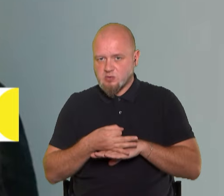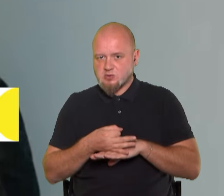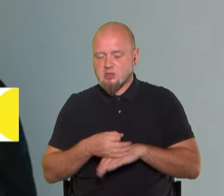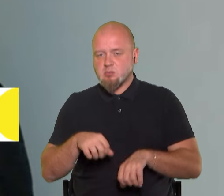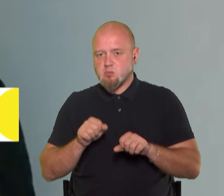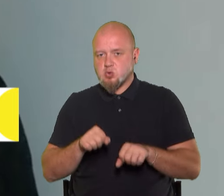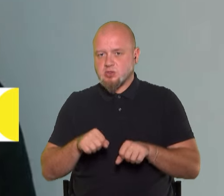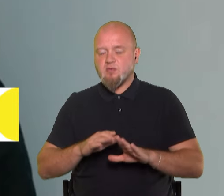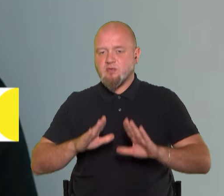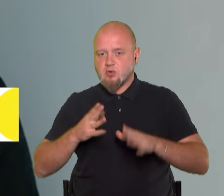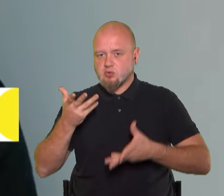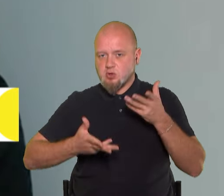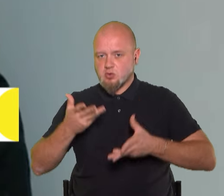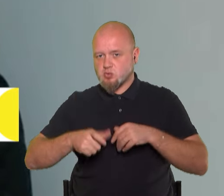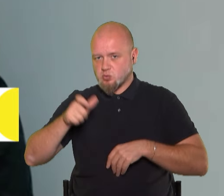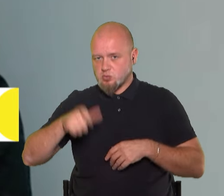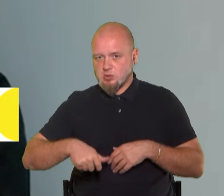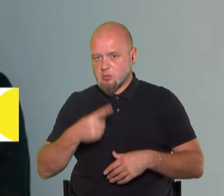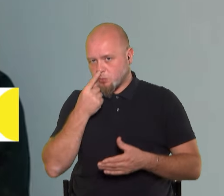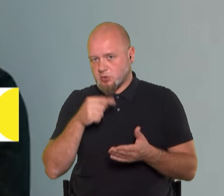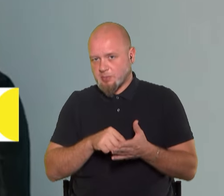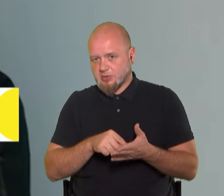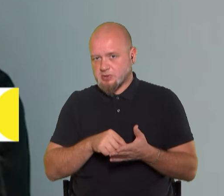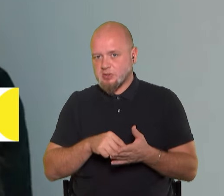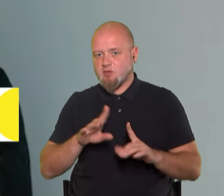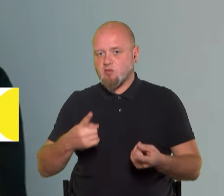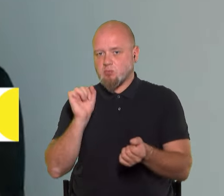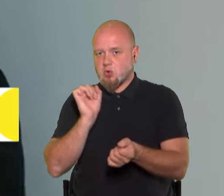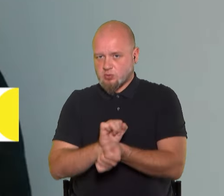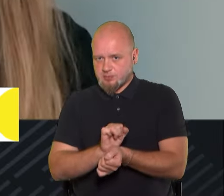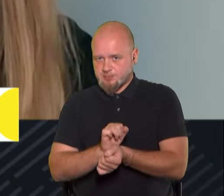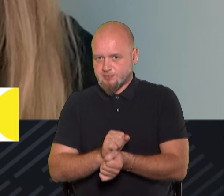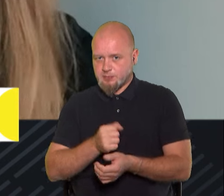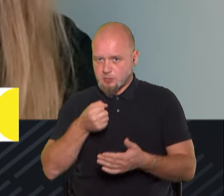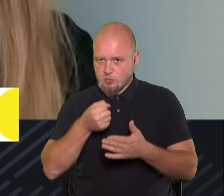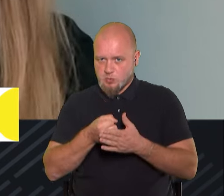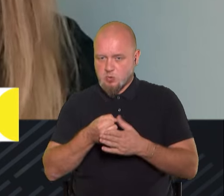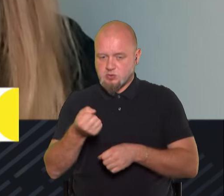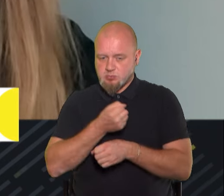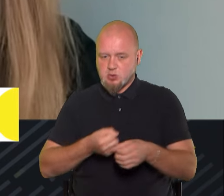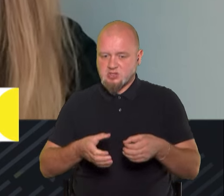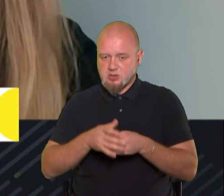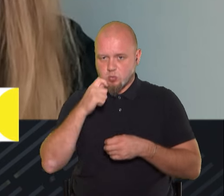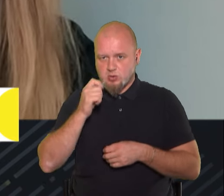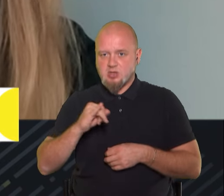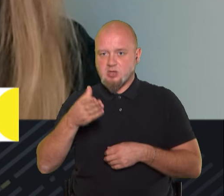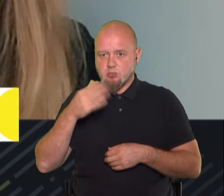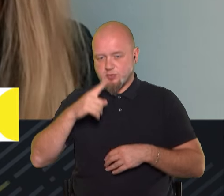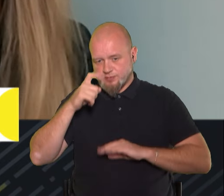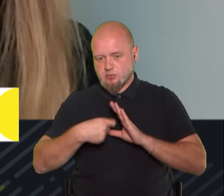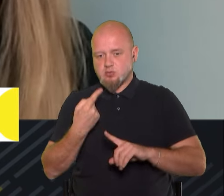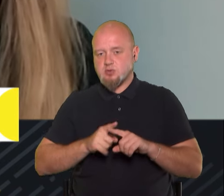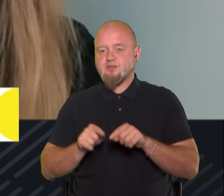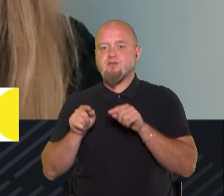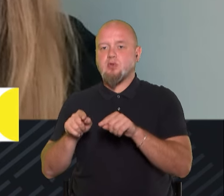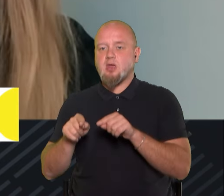можливо, виключно, якщо людина потрапить в полон до Збройних сил України, і буде встановлено, що це